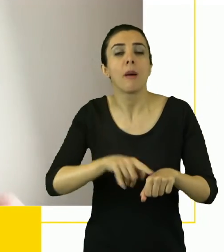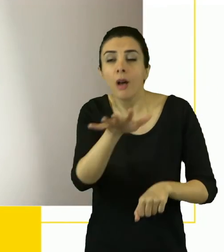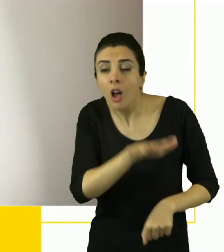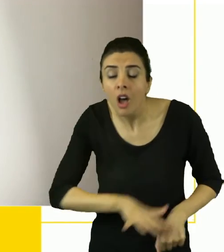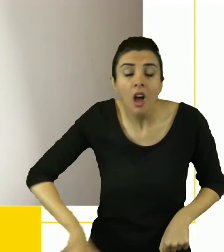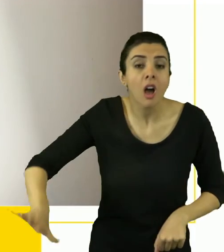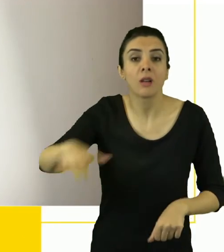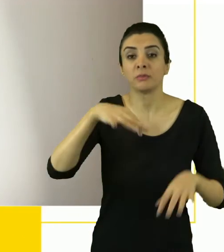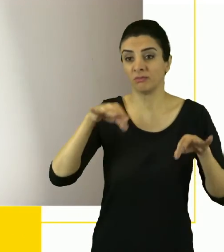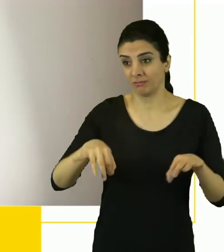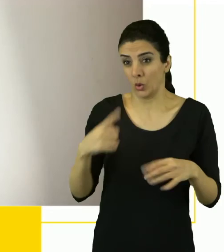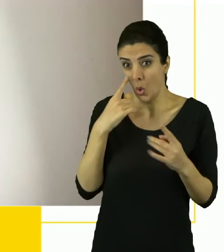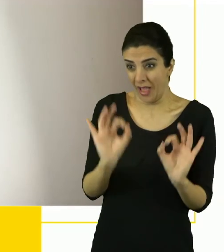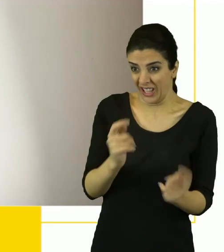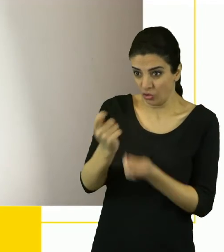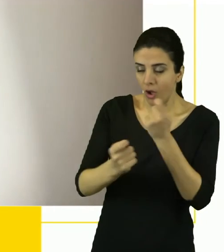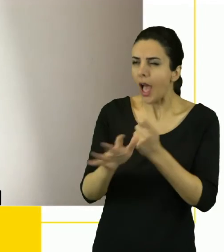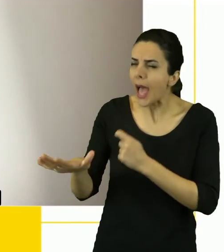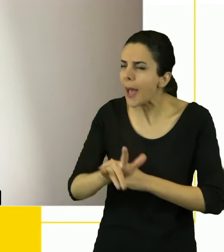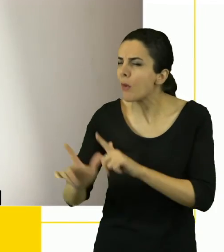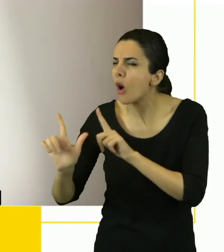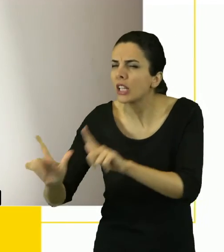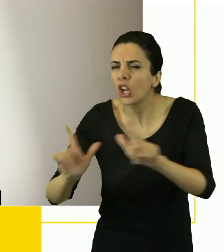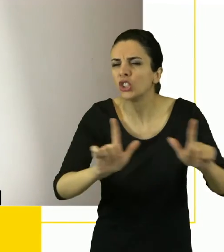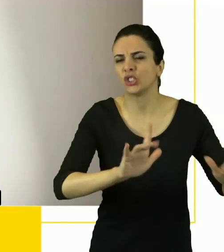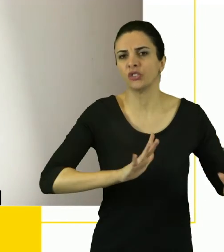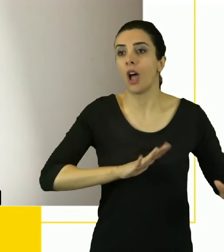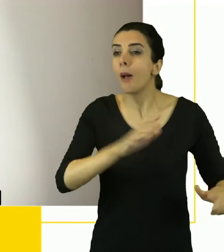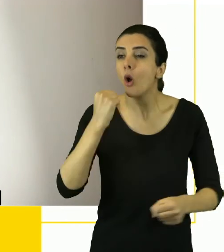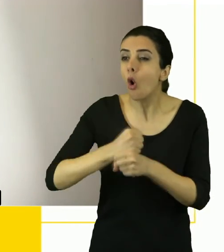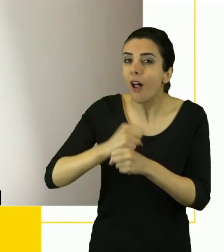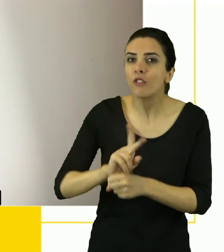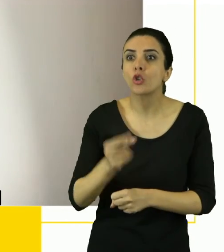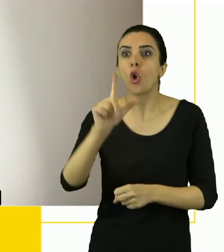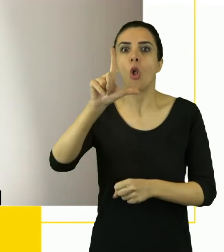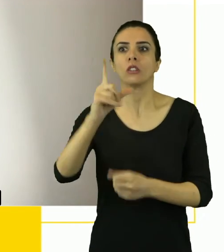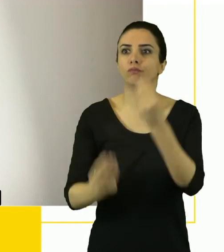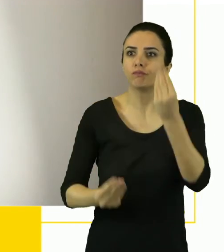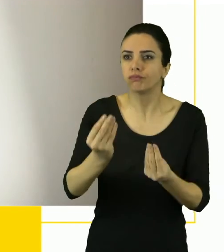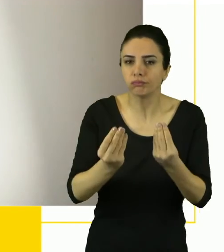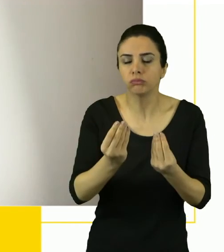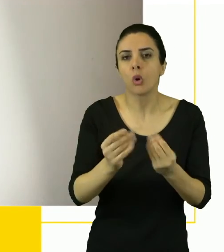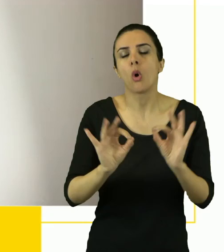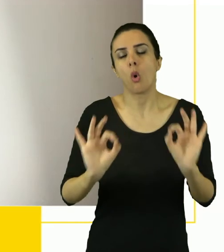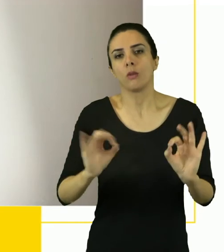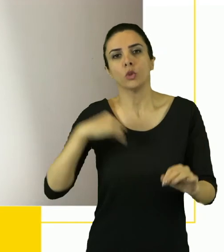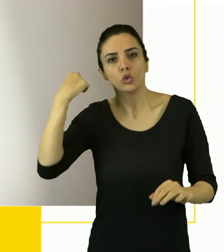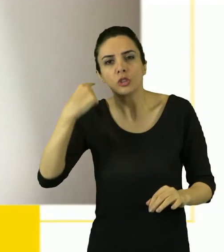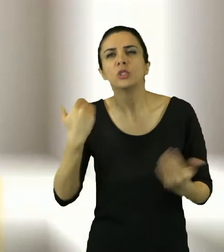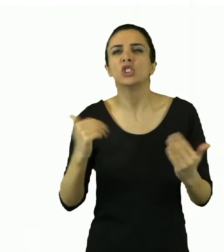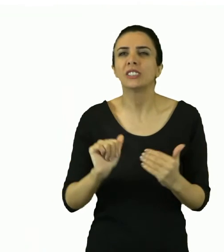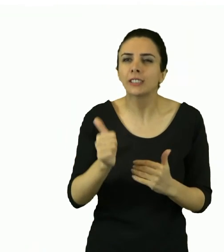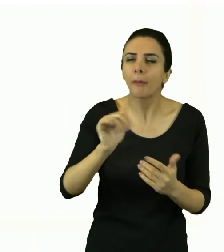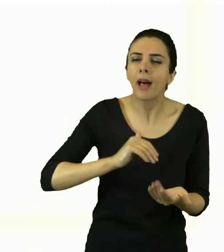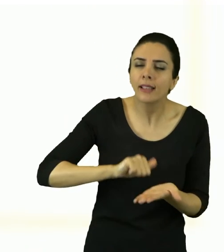alanda önemli roller düştüğünü düşünüyorum. Umarım çok daha ayrımcılığın azaldığı bir dünyaya doğru evriliriz